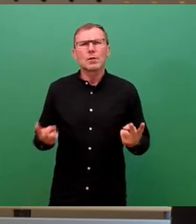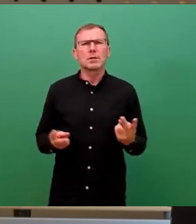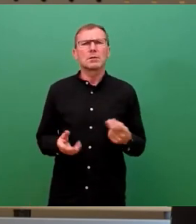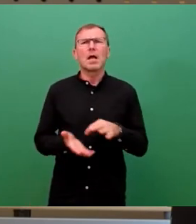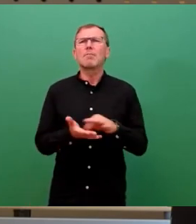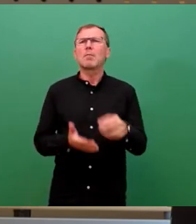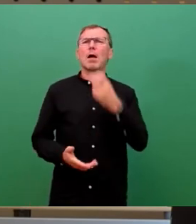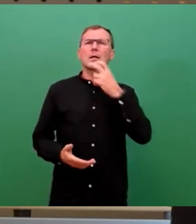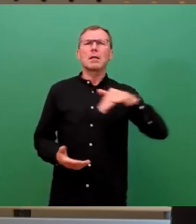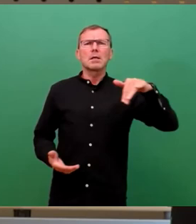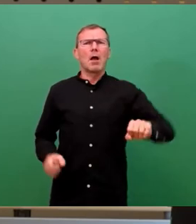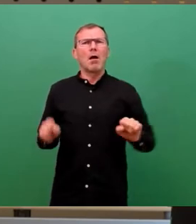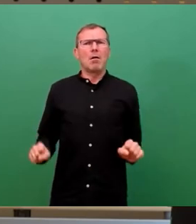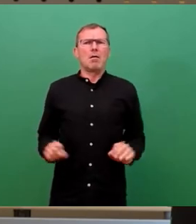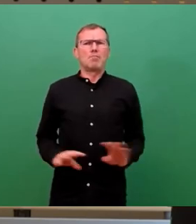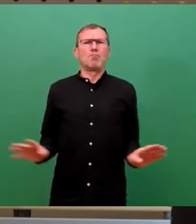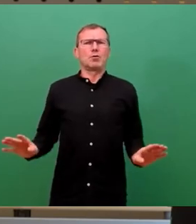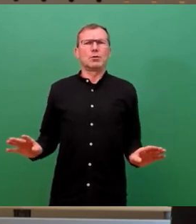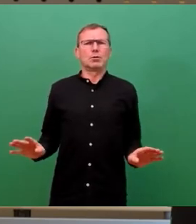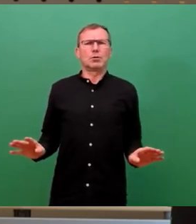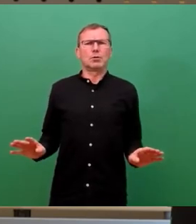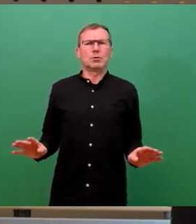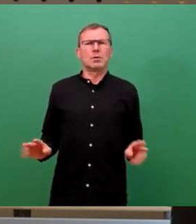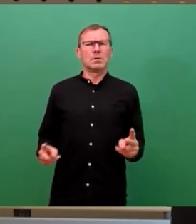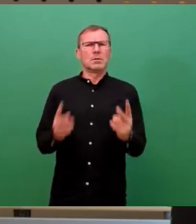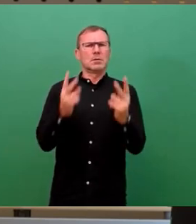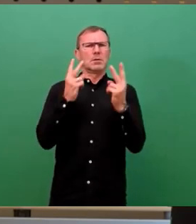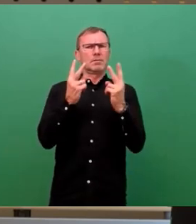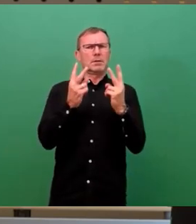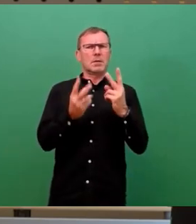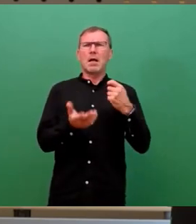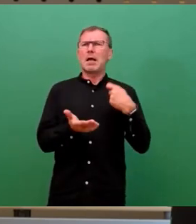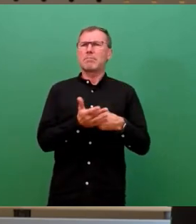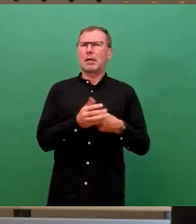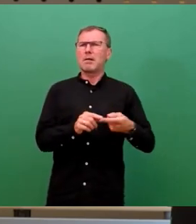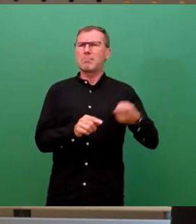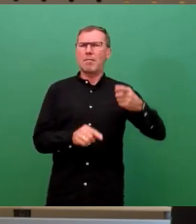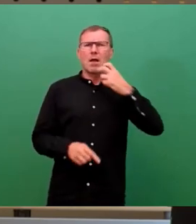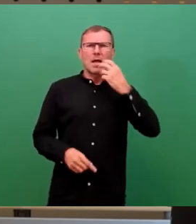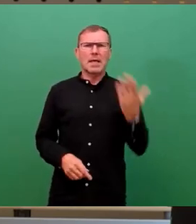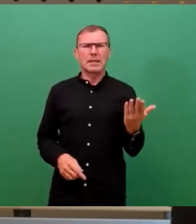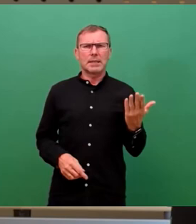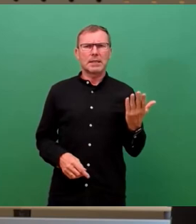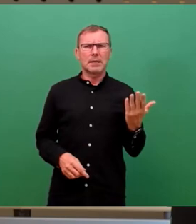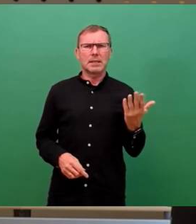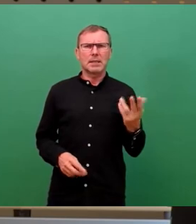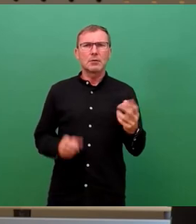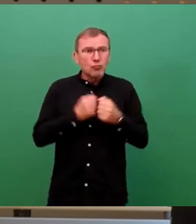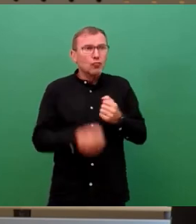haben. Warum? Weil ein ganz wesentlicher Preistreiber unserer Energiepreise ist ja nach wie vor der Staat,